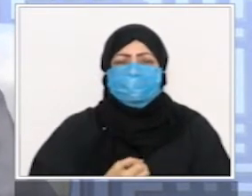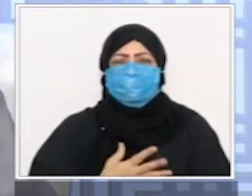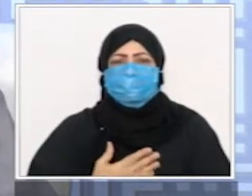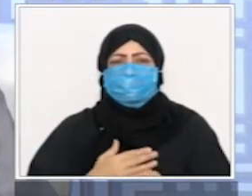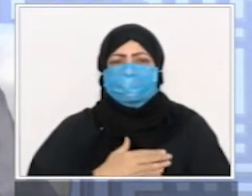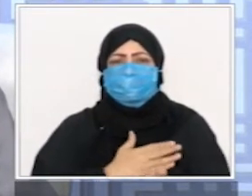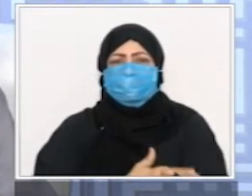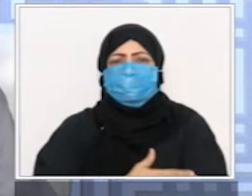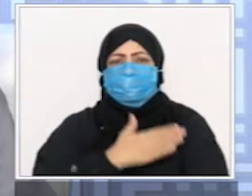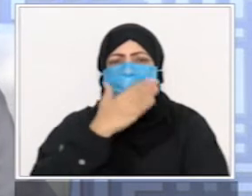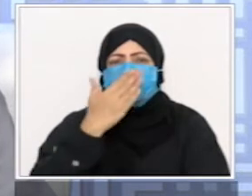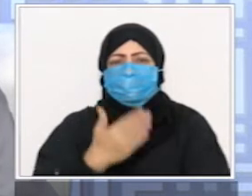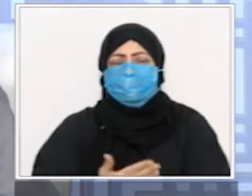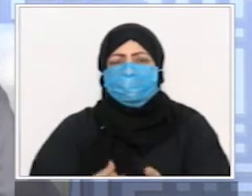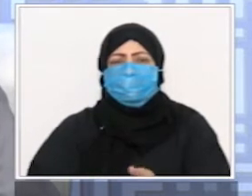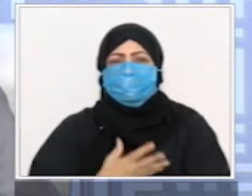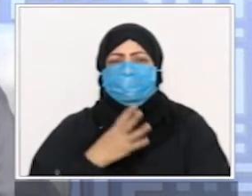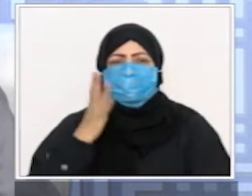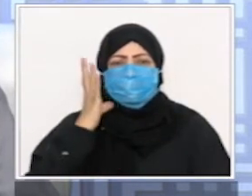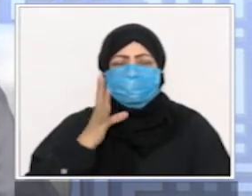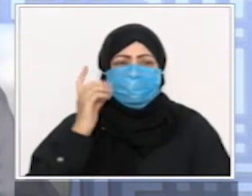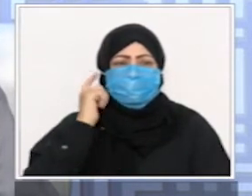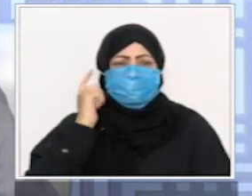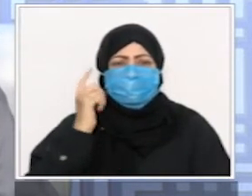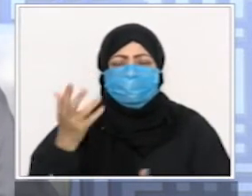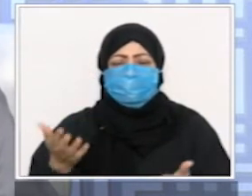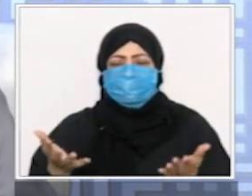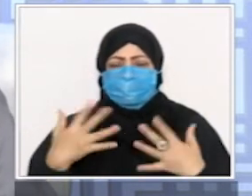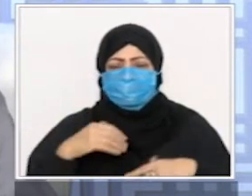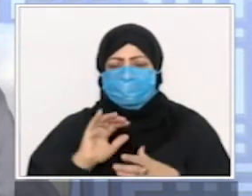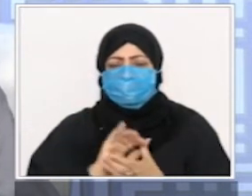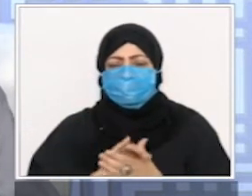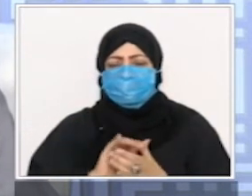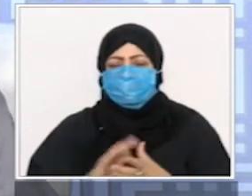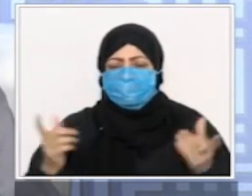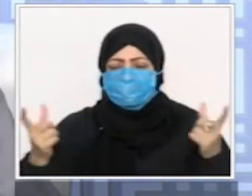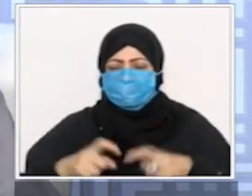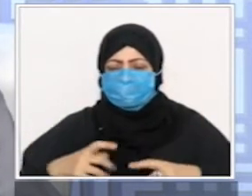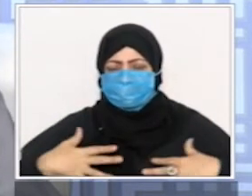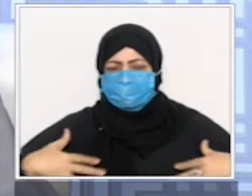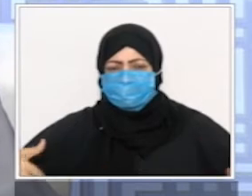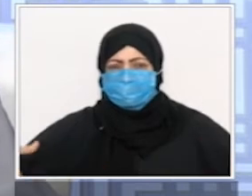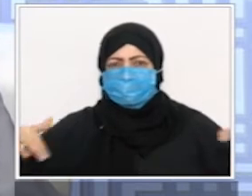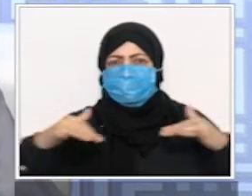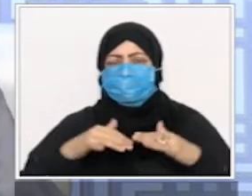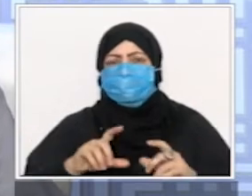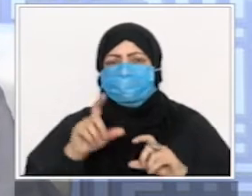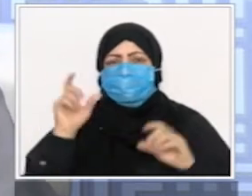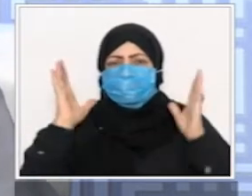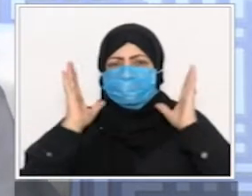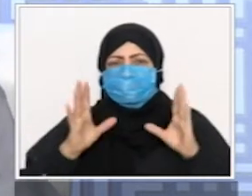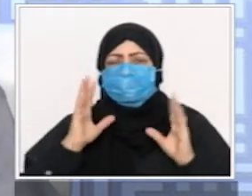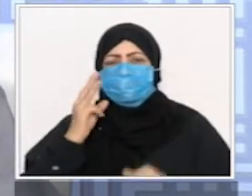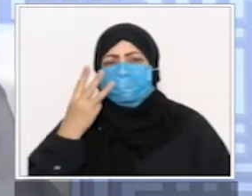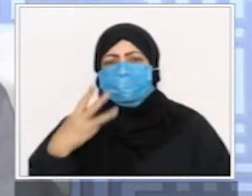الصحابة حتى يجتمعوا على الصلاة وكان ينتظر أحيانا بقدر ثلاثين آية أو يزيد أو خمسين آية وكان